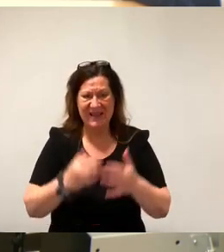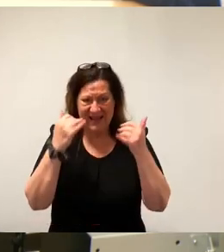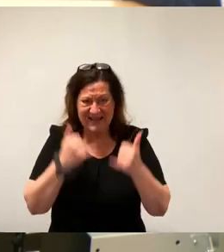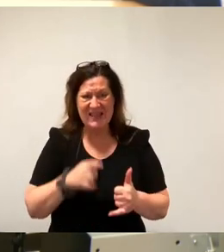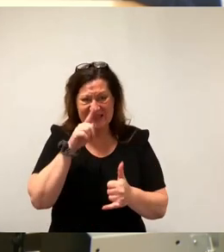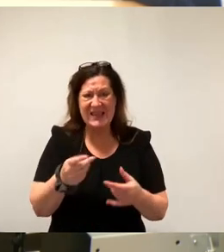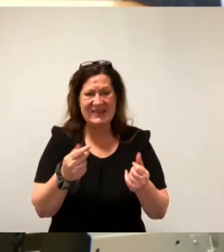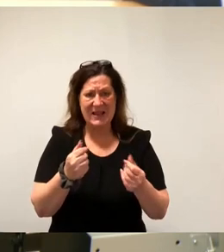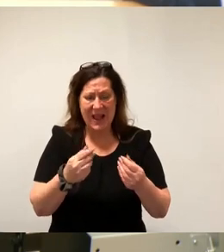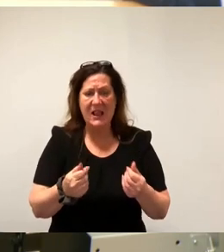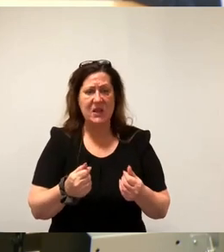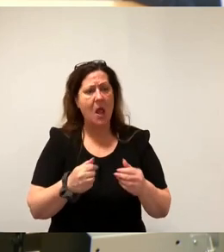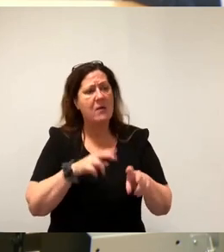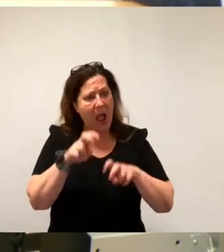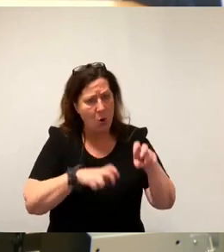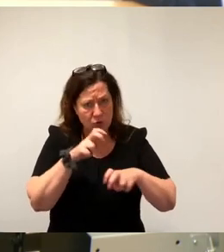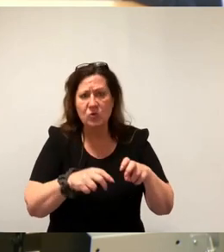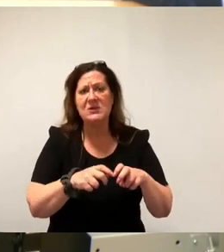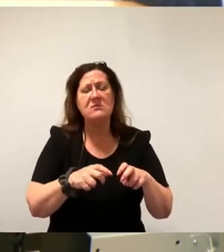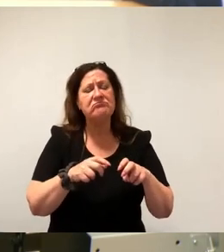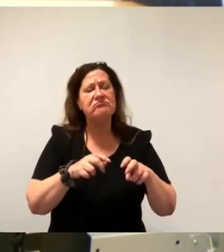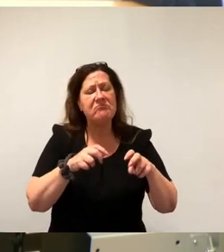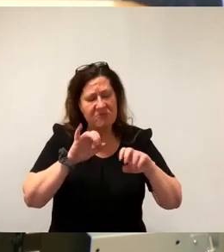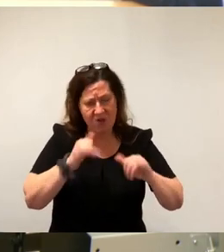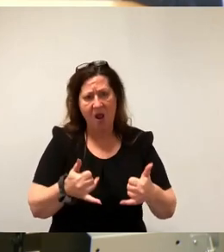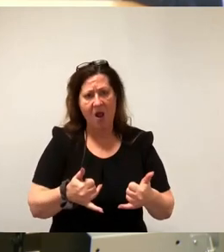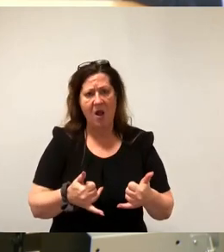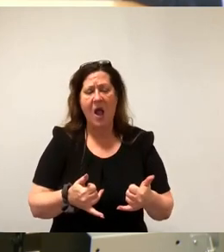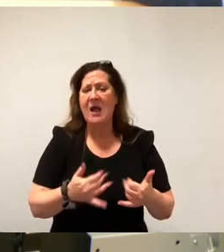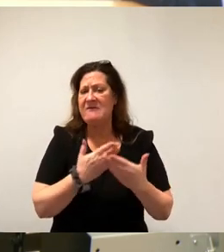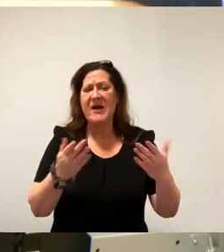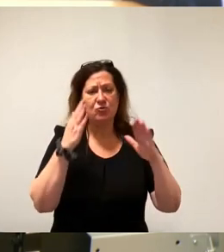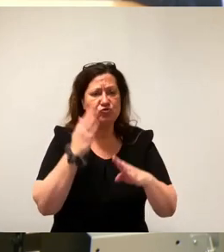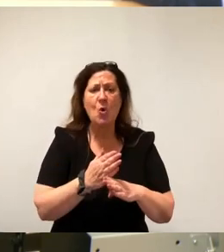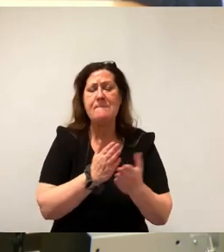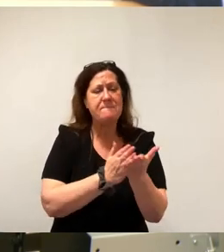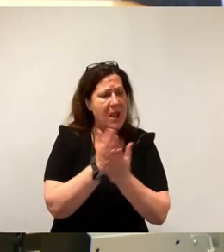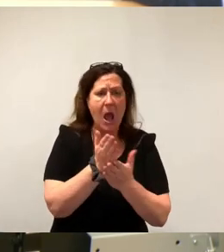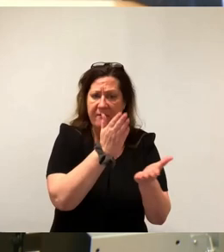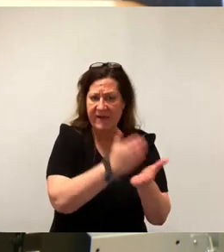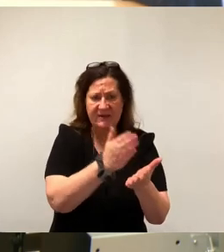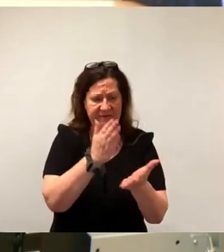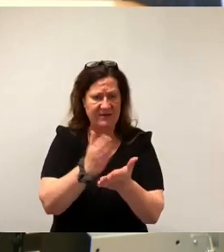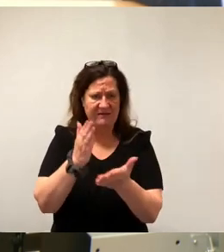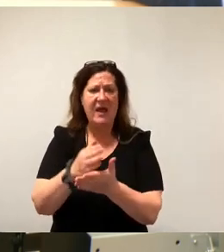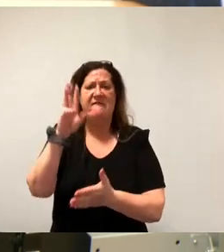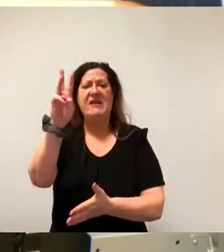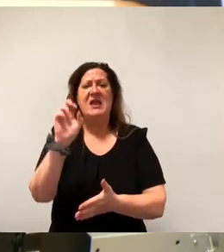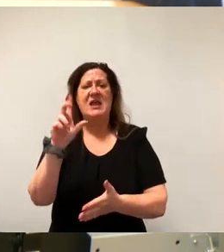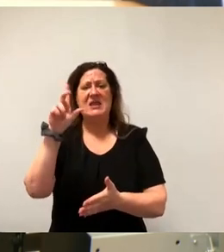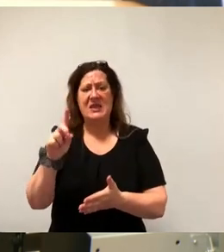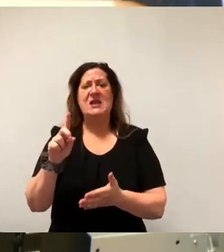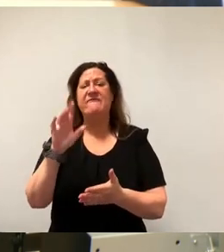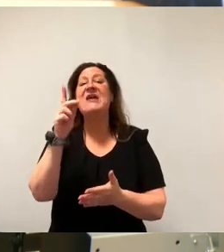hierfür zu nehmen, um das, was an fertigen Planung bei der WID dort ist, das weiterzumachen.